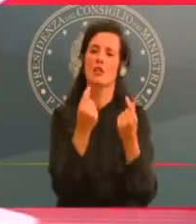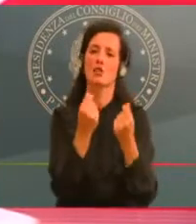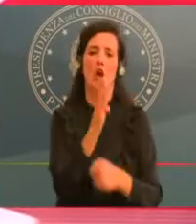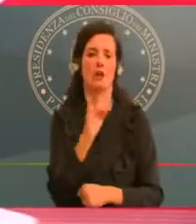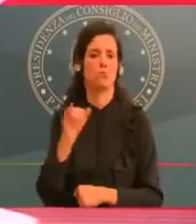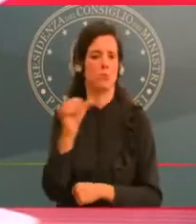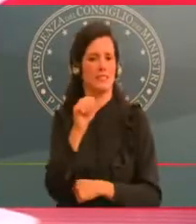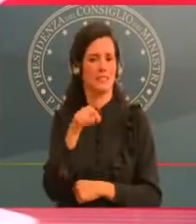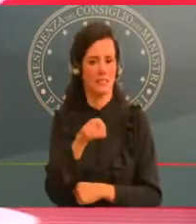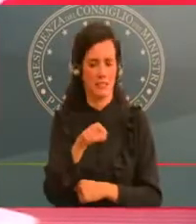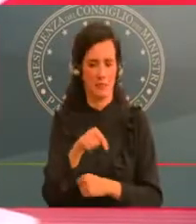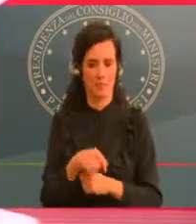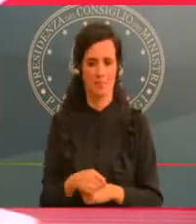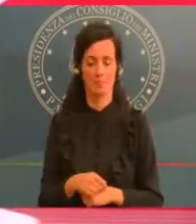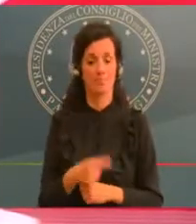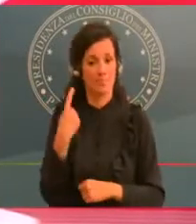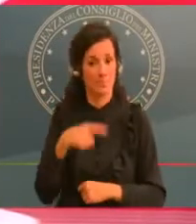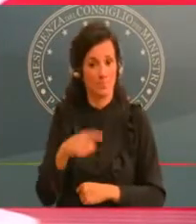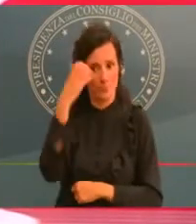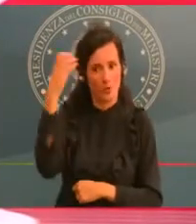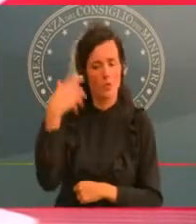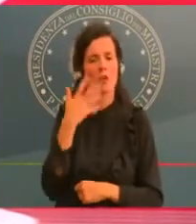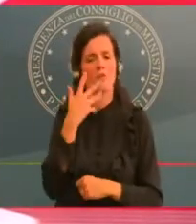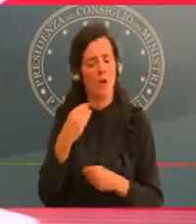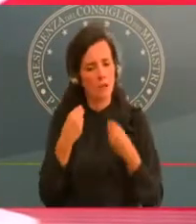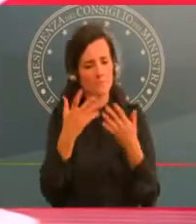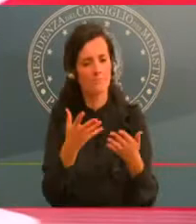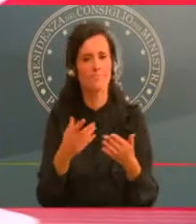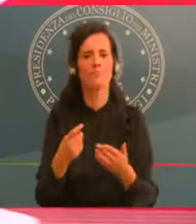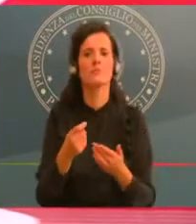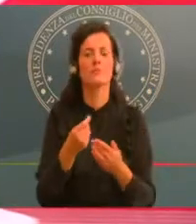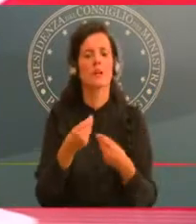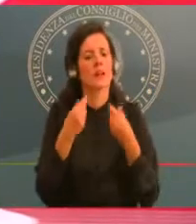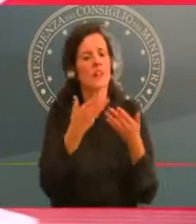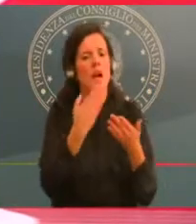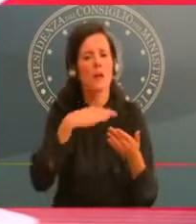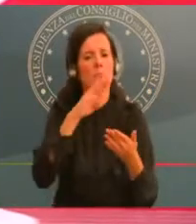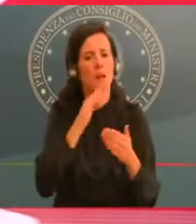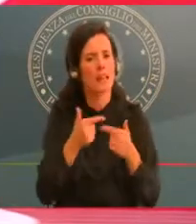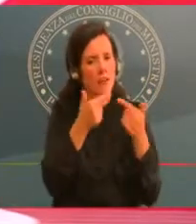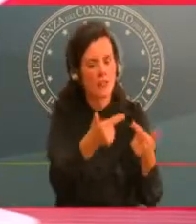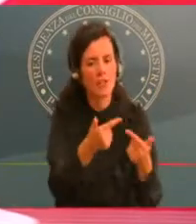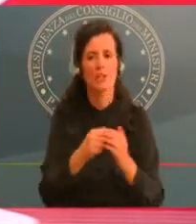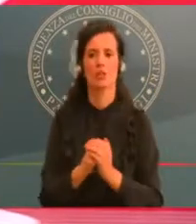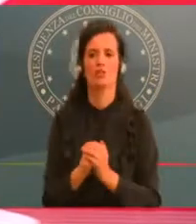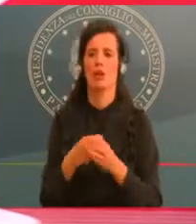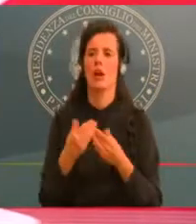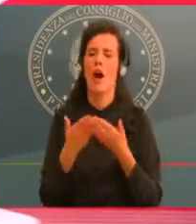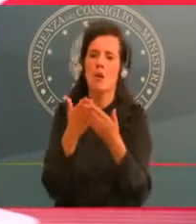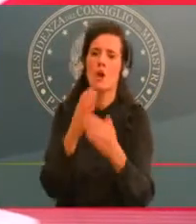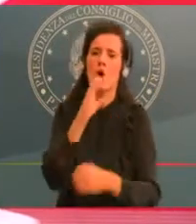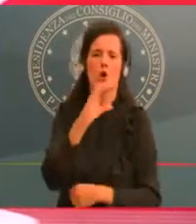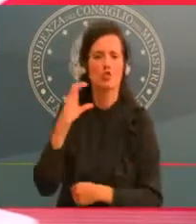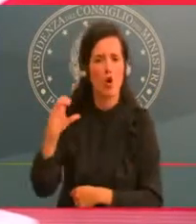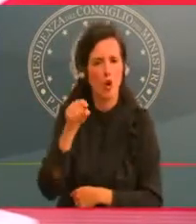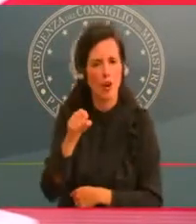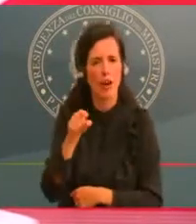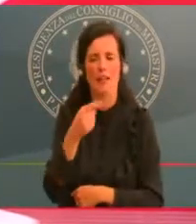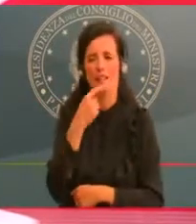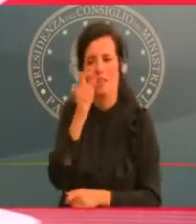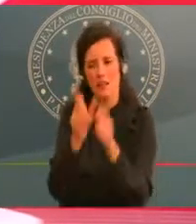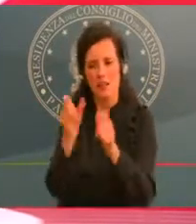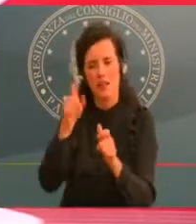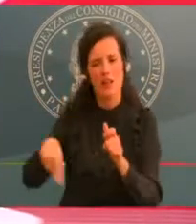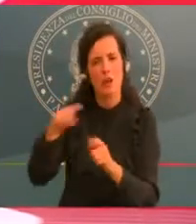IBAN, sui conti correnti degli operatori economici direttamente colpiti da queste misure, tramite l'Agenzia delle